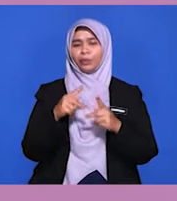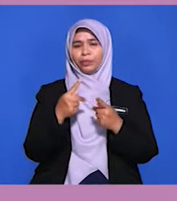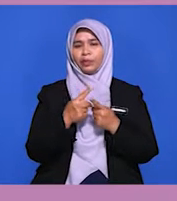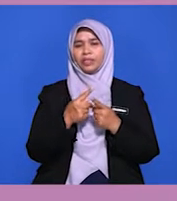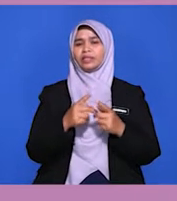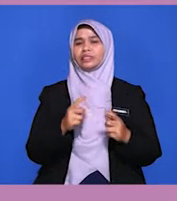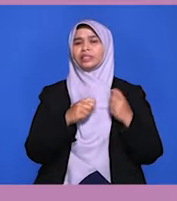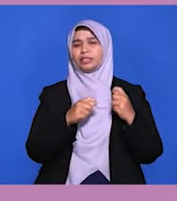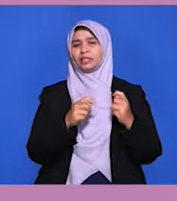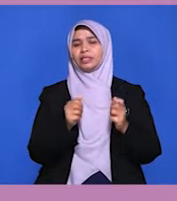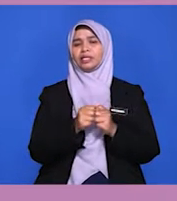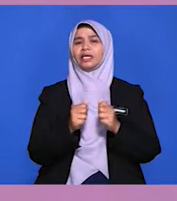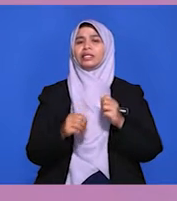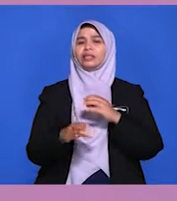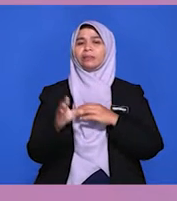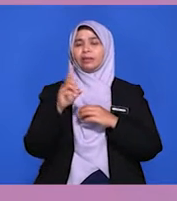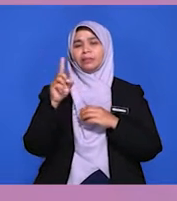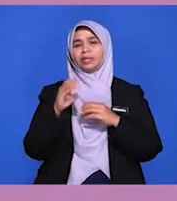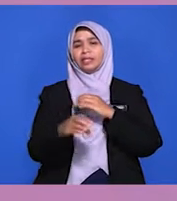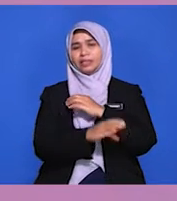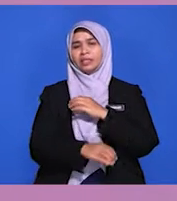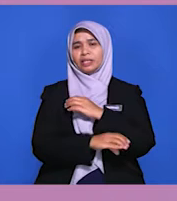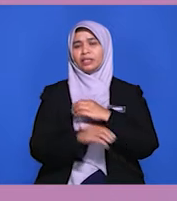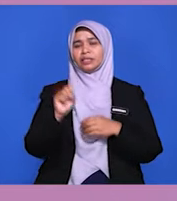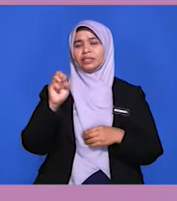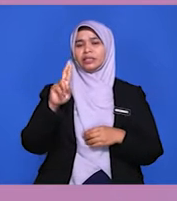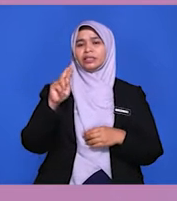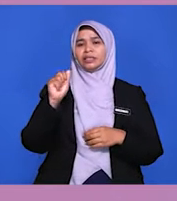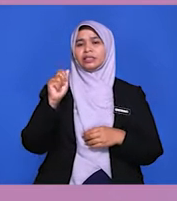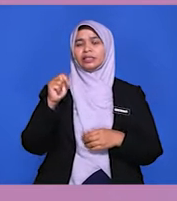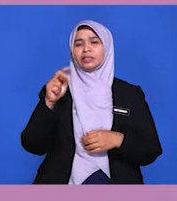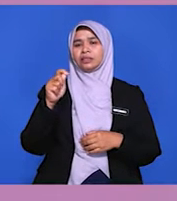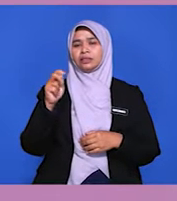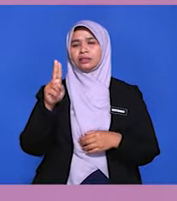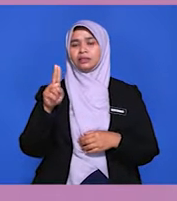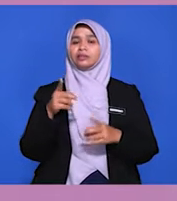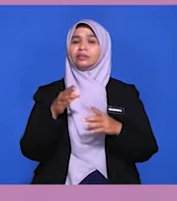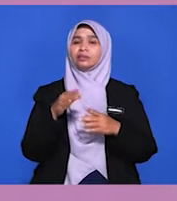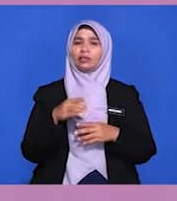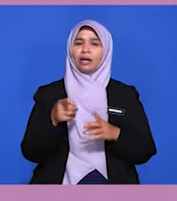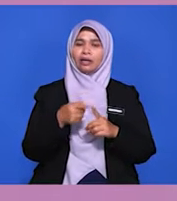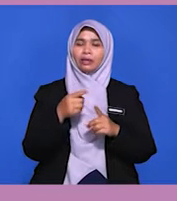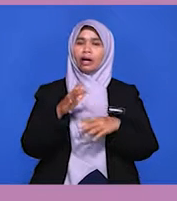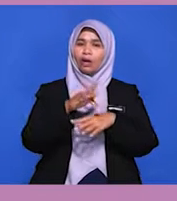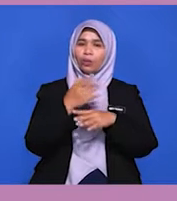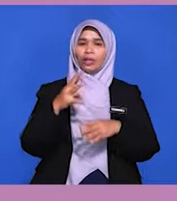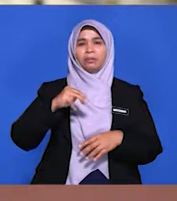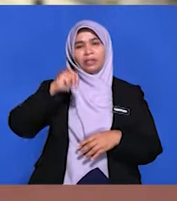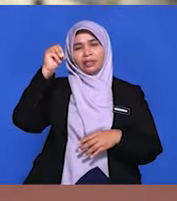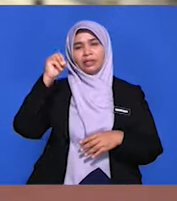atau blok ketenteraan dengan mana-mana negara sejak dari awal kemerdekaan lagi.